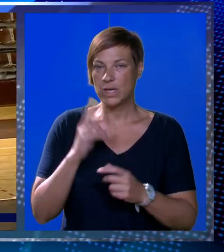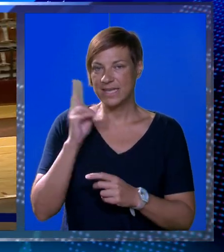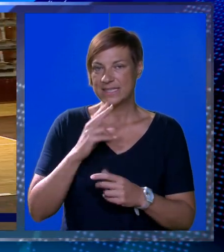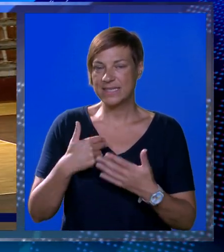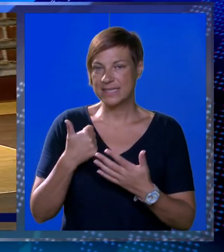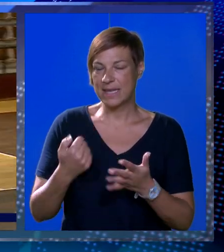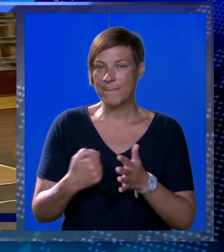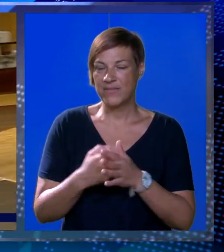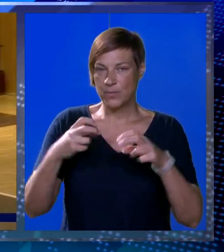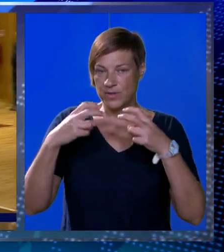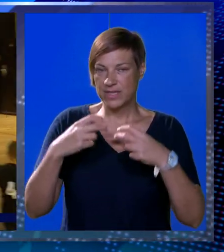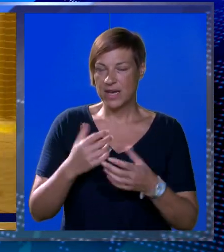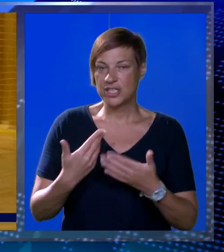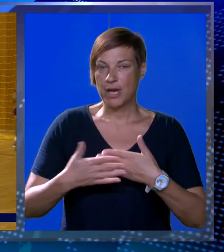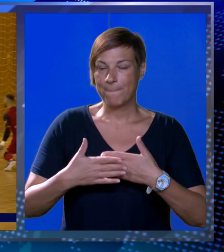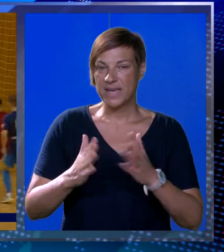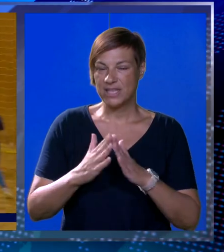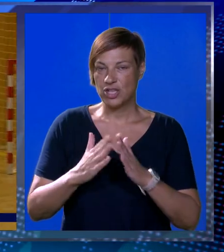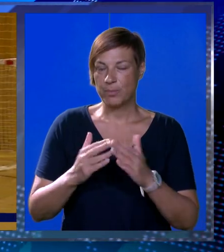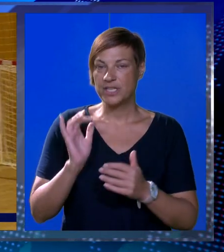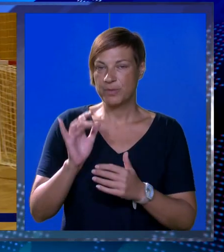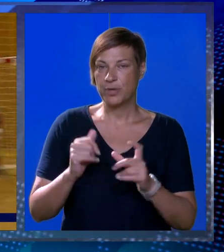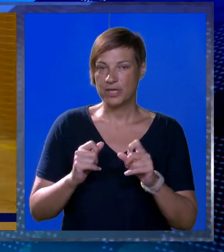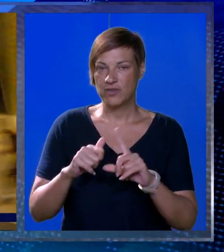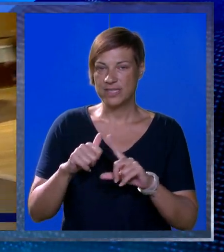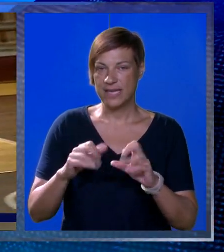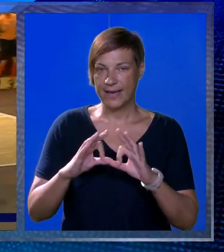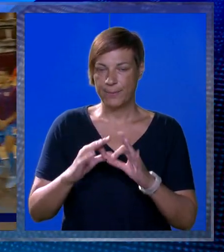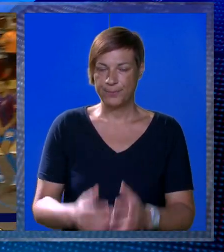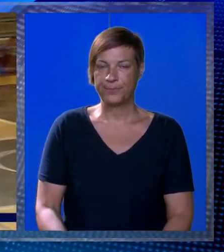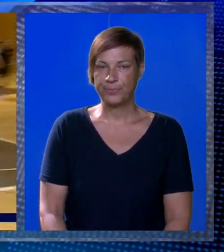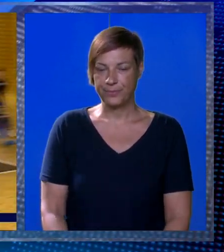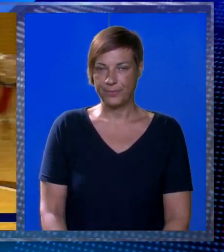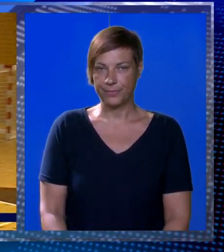će Crnica prve bodove tražiti pred svojim navijačima protiv Osijeka